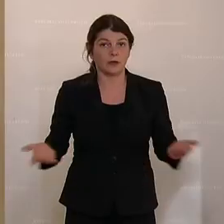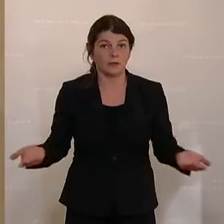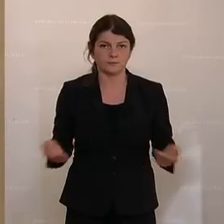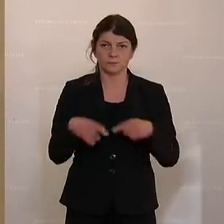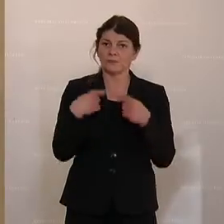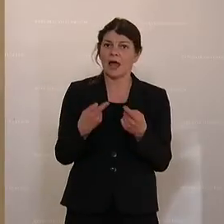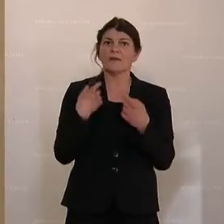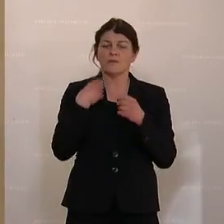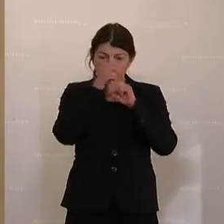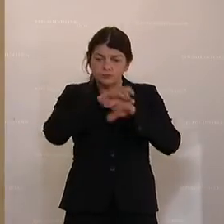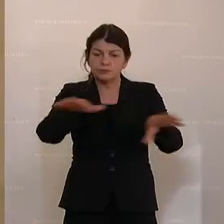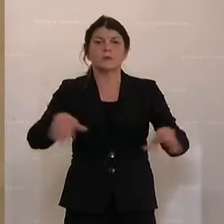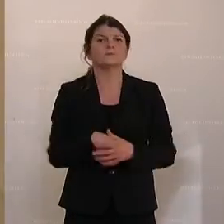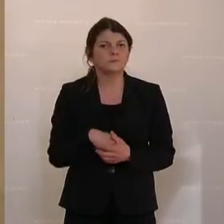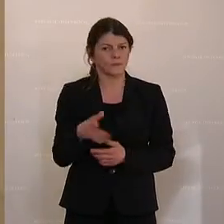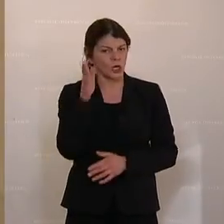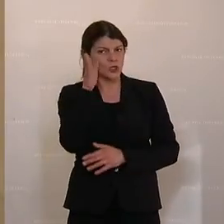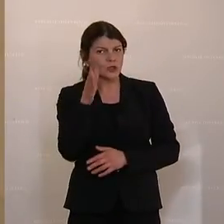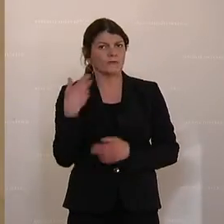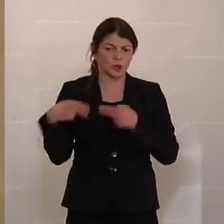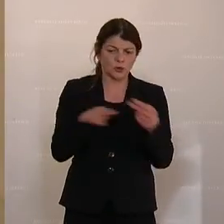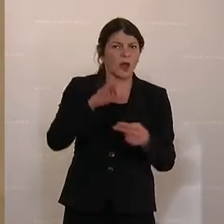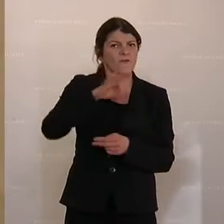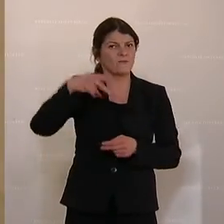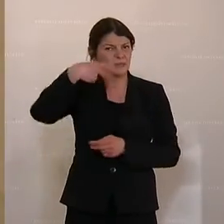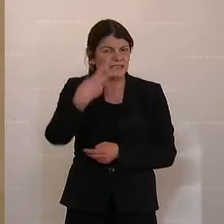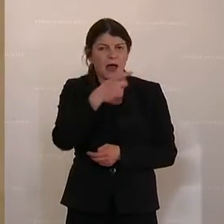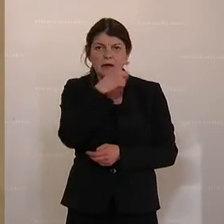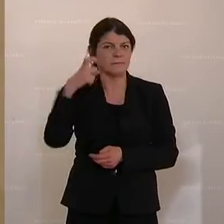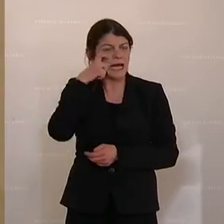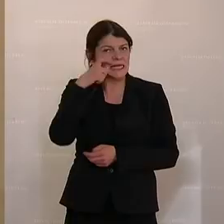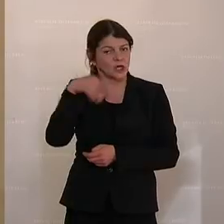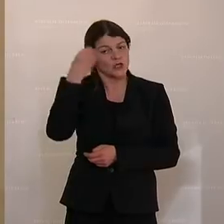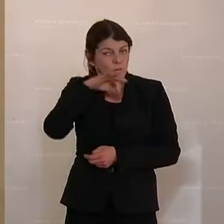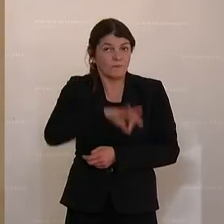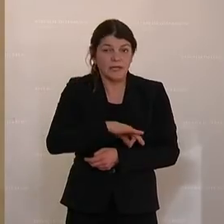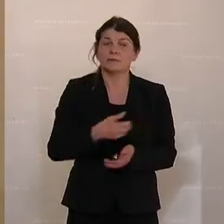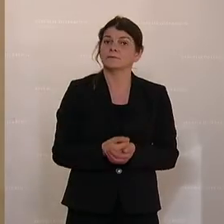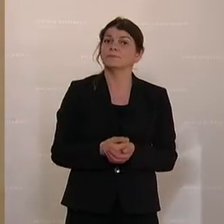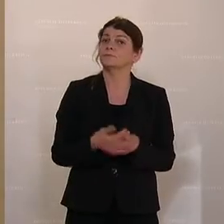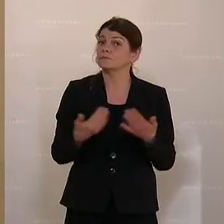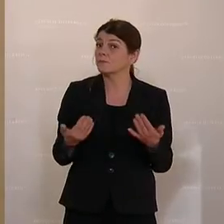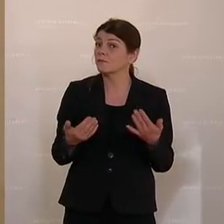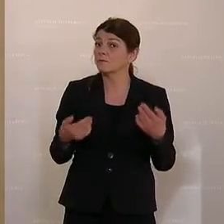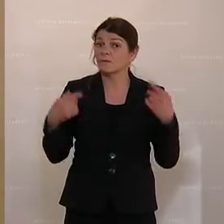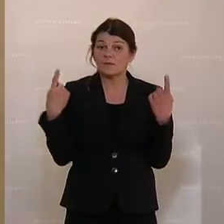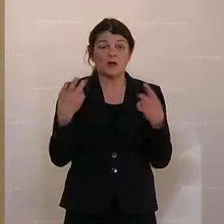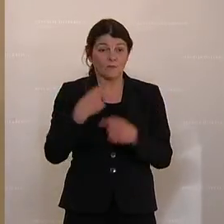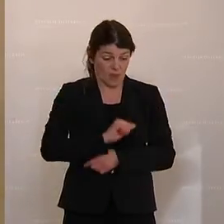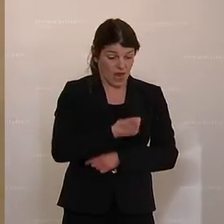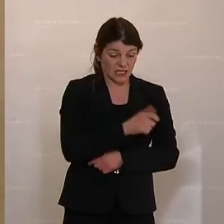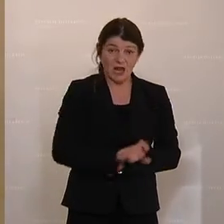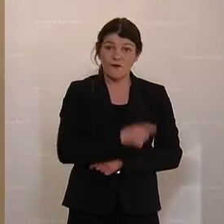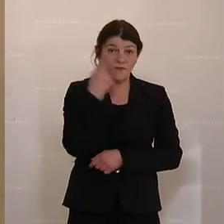wurde dann verbreitet, dass man jetzt in Zukunft wieder eine FFP2-Maske in den Schulen tragen muss. Und zwar von der ersten Klasse,